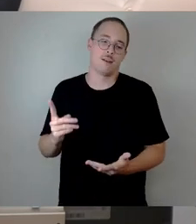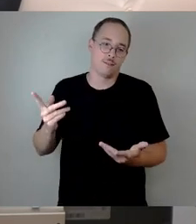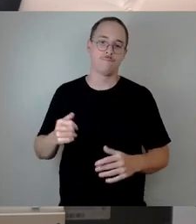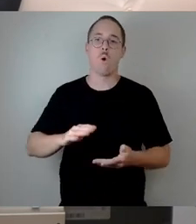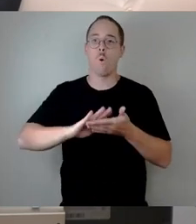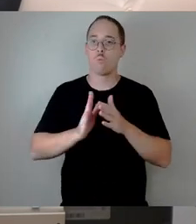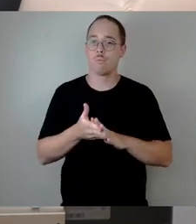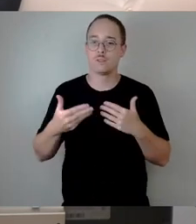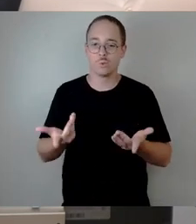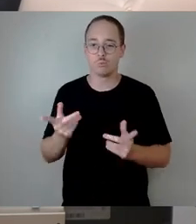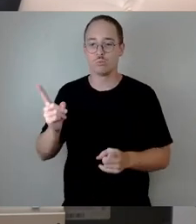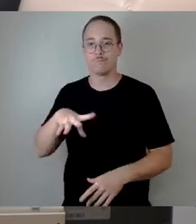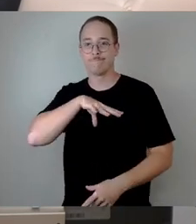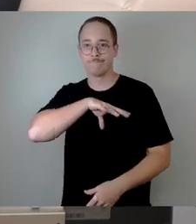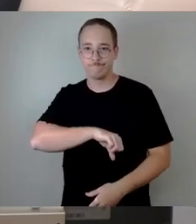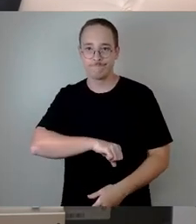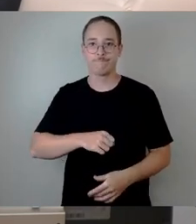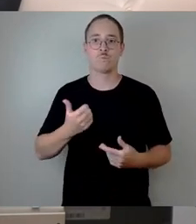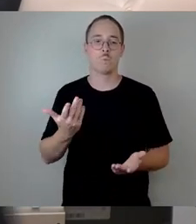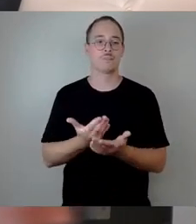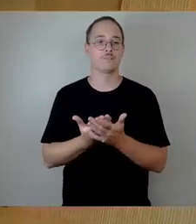Vorschlag des Oberbürgermeisters zu. Vielen Dank.